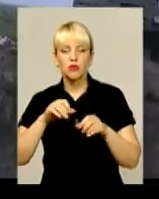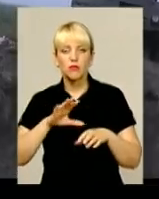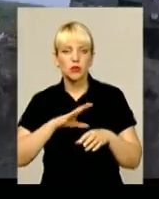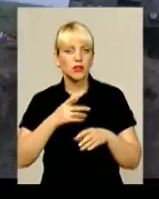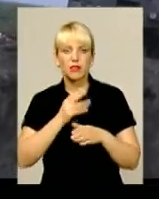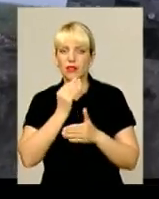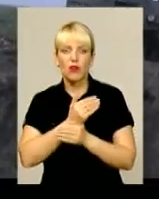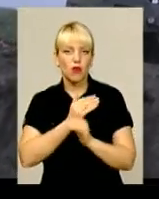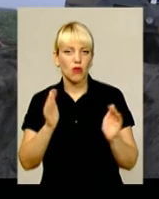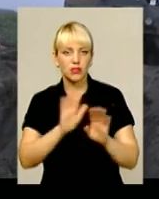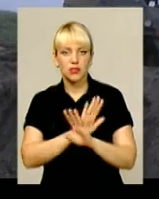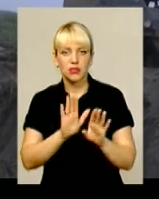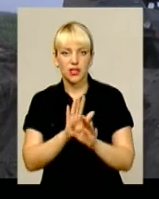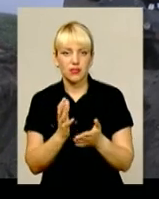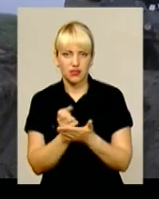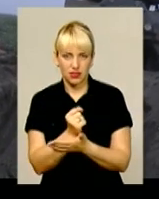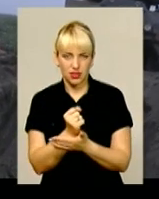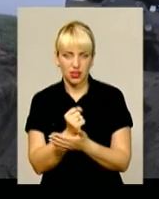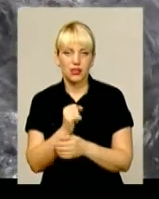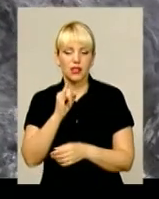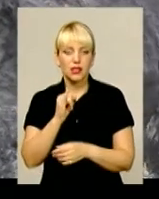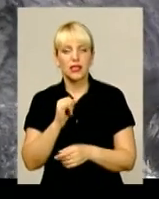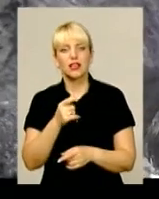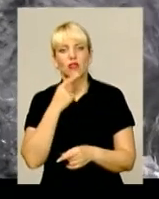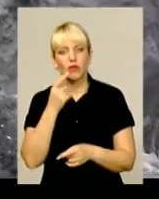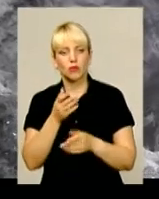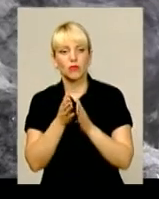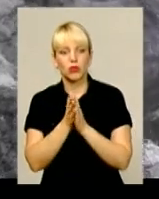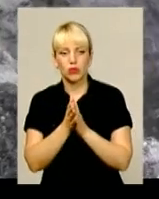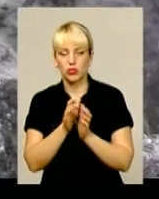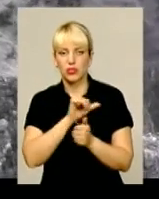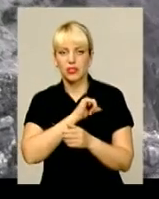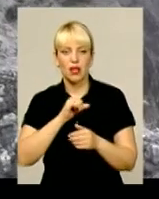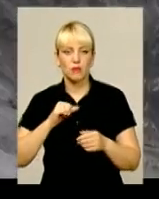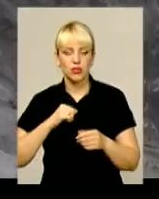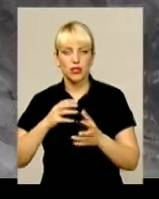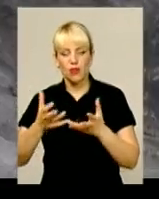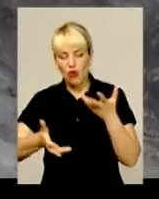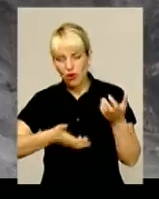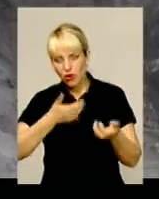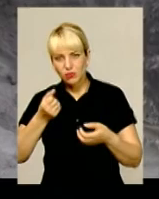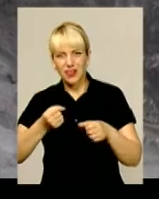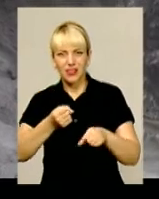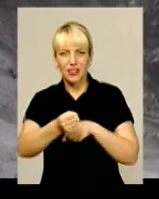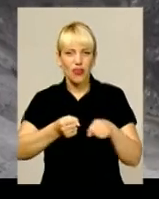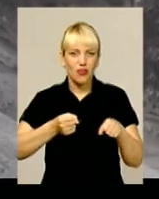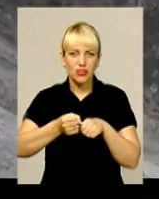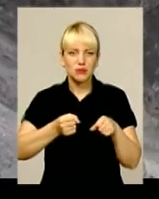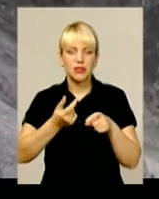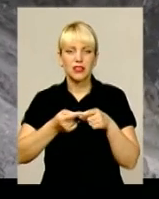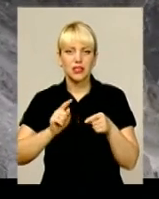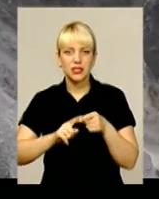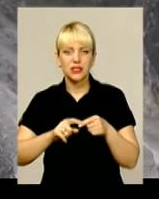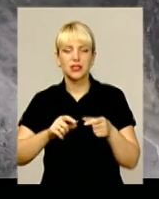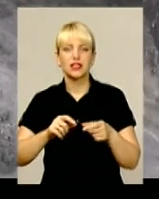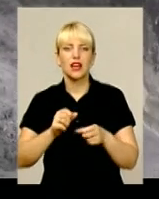не останньою знахідкою. Тому застерігають самостійно розбирати або розпилювати боєприпаси небезпечно для життя. При